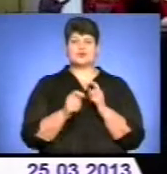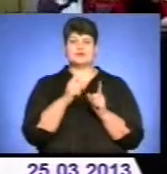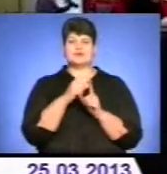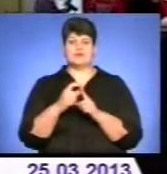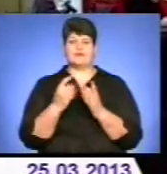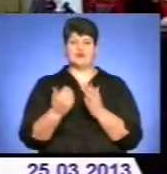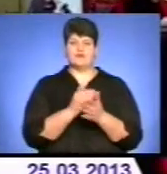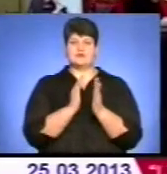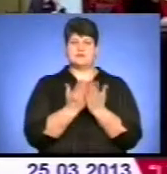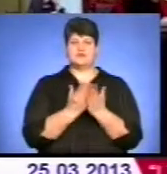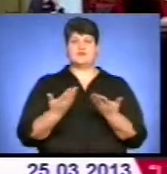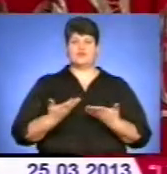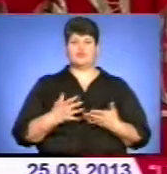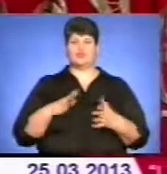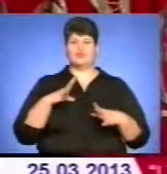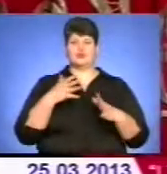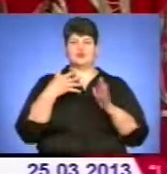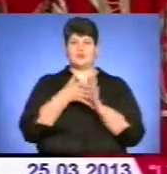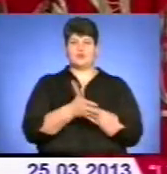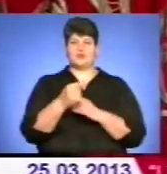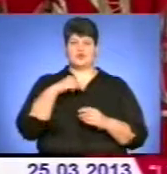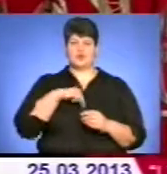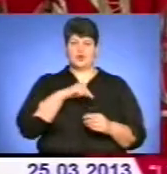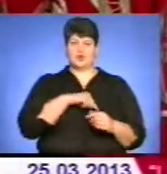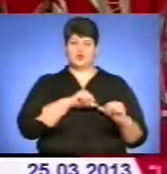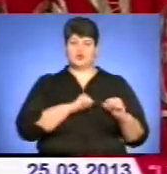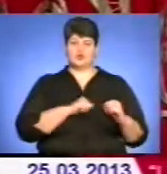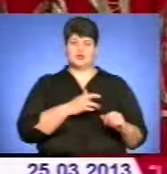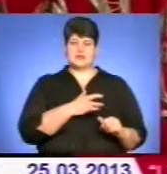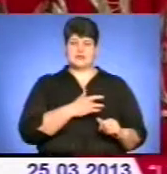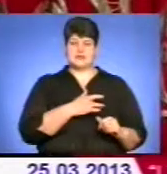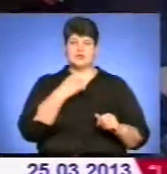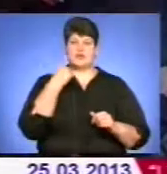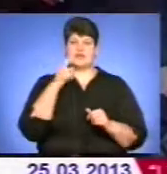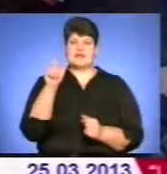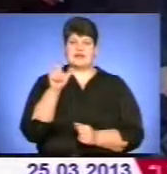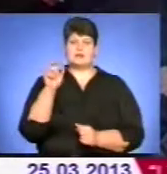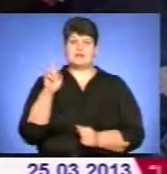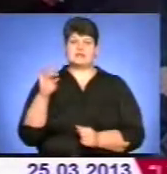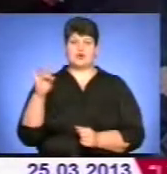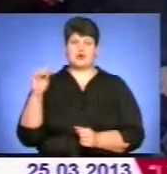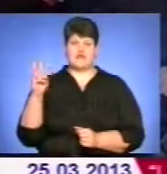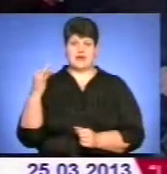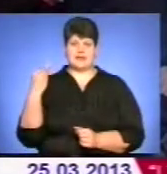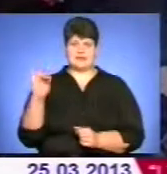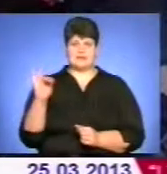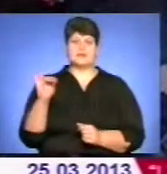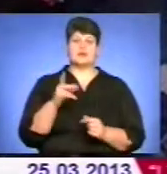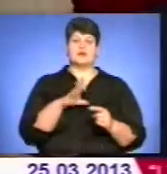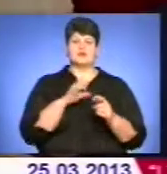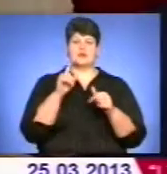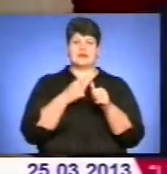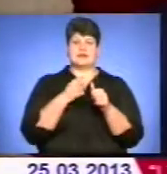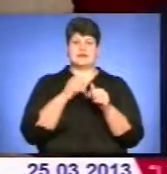збірці «І так живу» пройшло через мою душу і серце, зізнається Євген Безкоровайний. Тому й назва книжки визріла одразу.